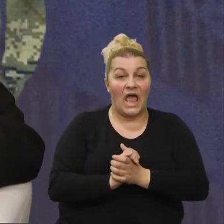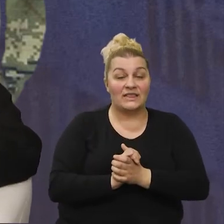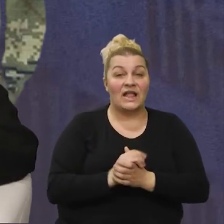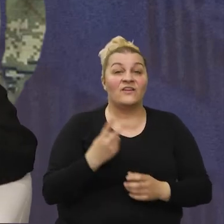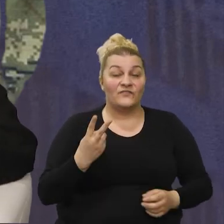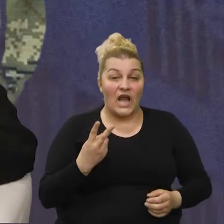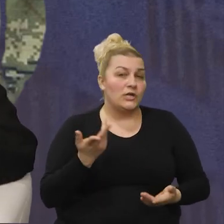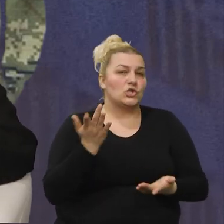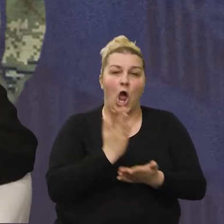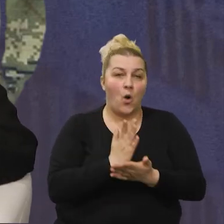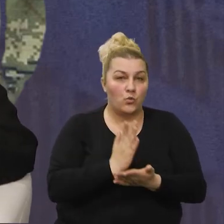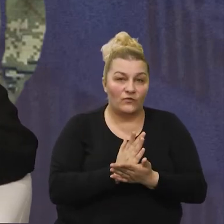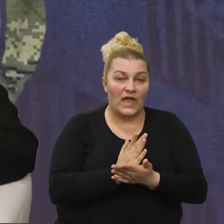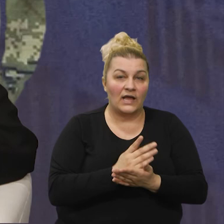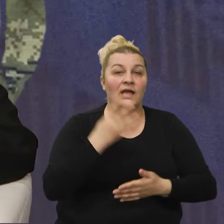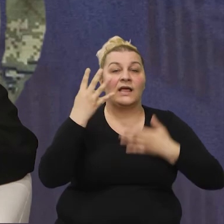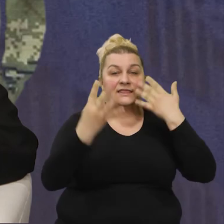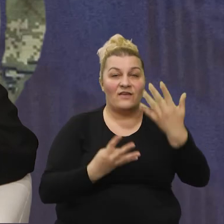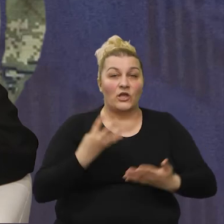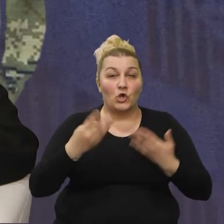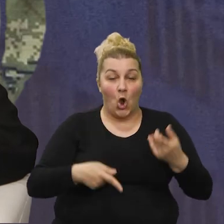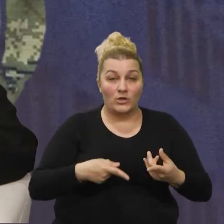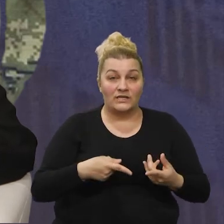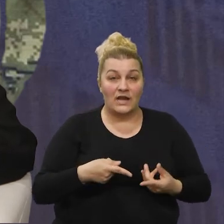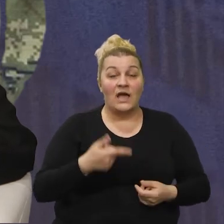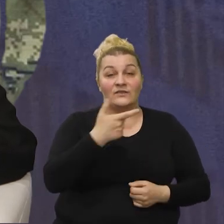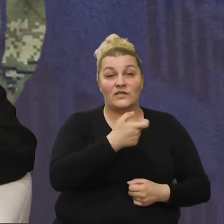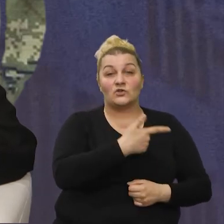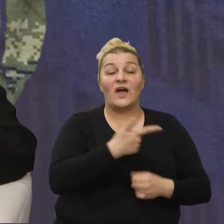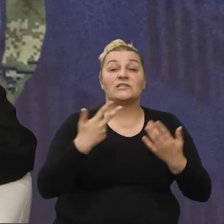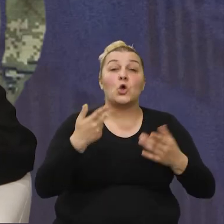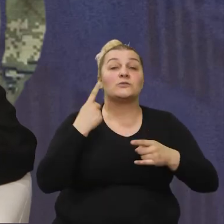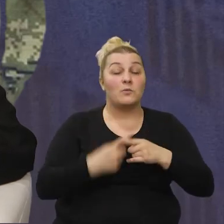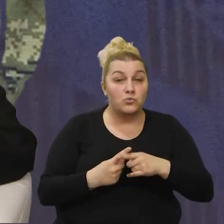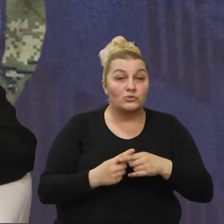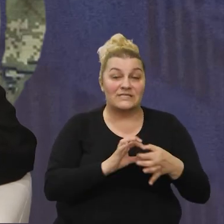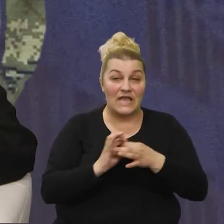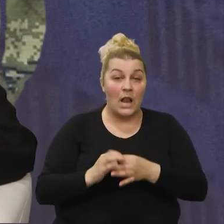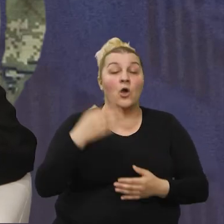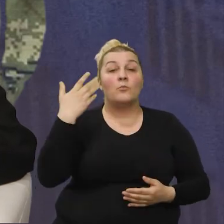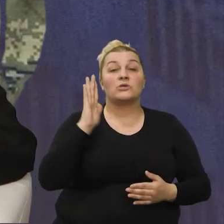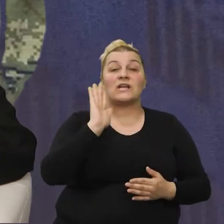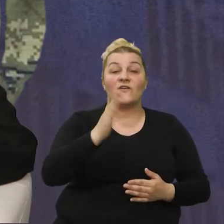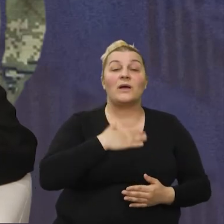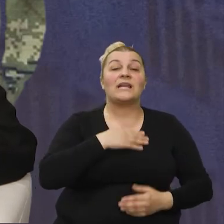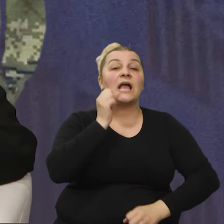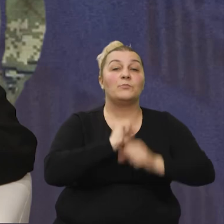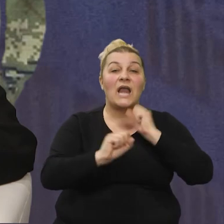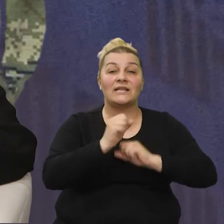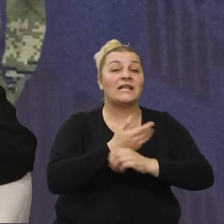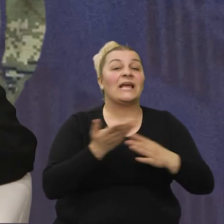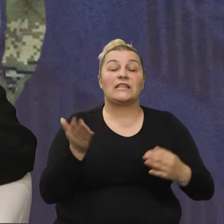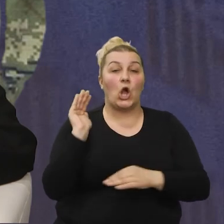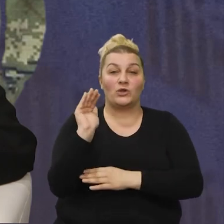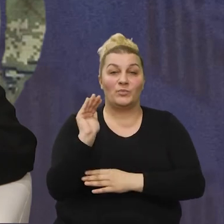hrvatskih kao i uvijek što kažemo ovih devet godina imitiranja 228. put uzdastopno. Pozdrav vama dragi Hrvatski